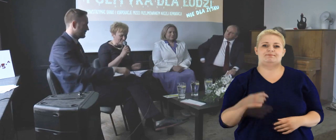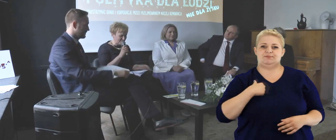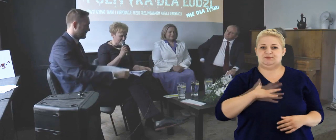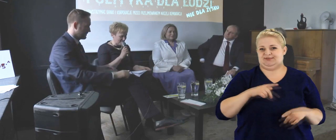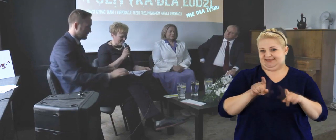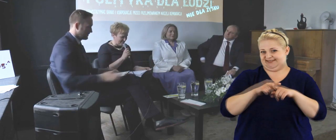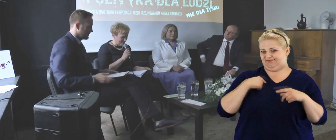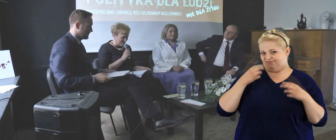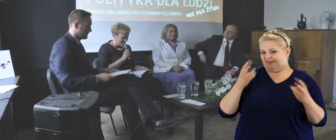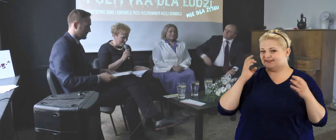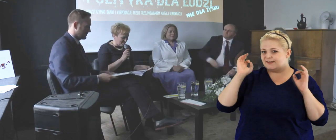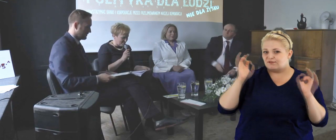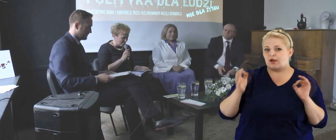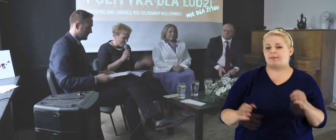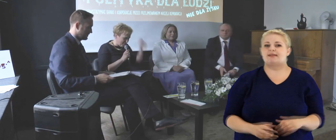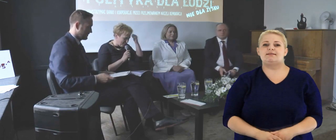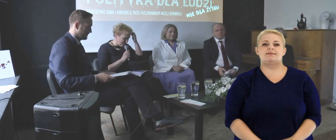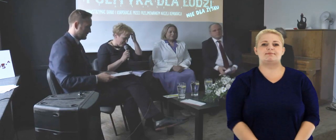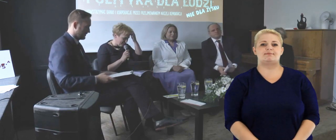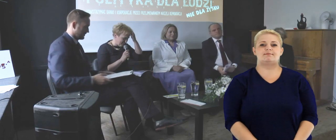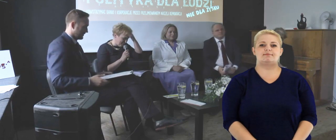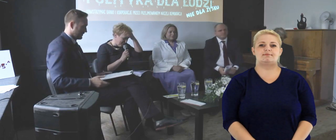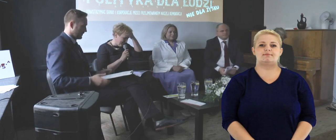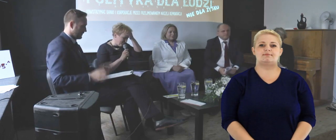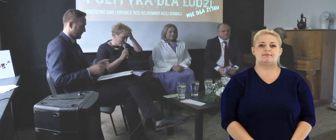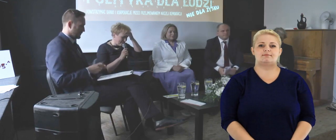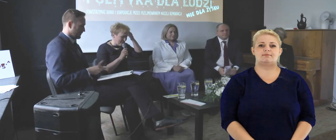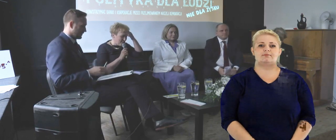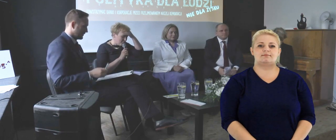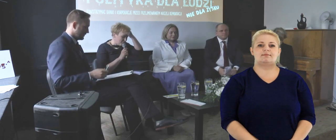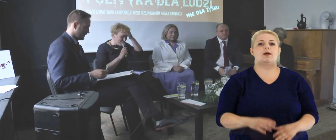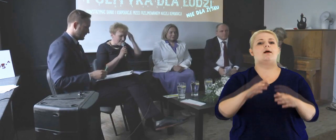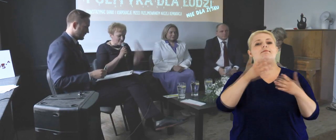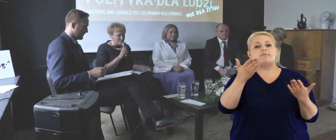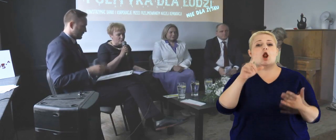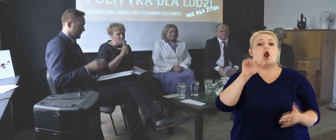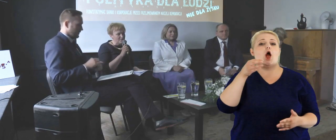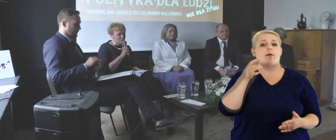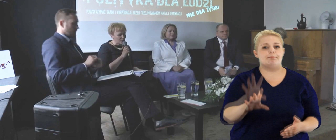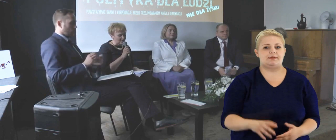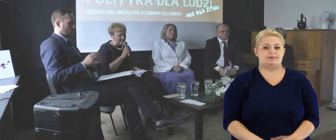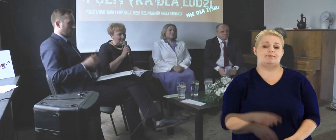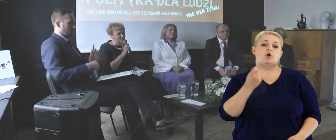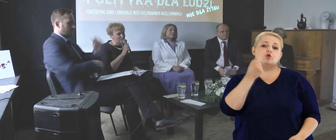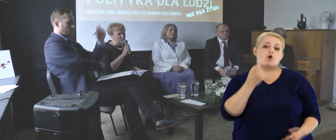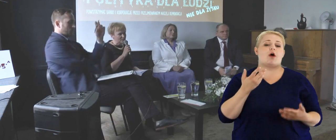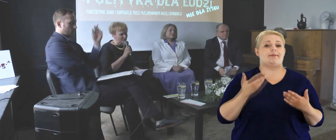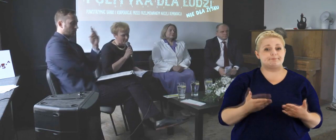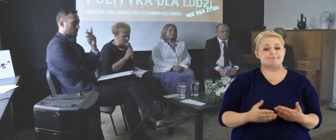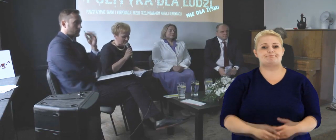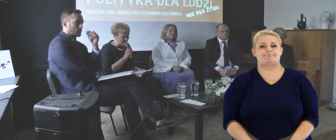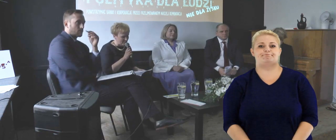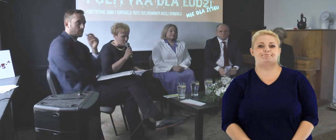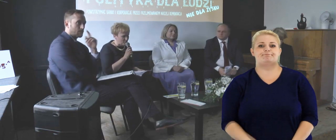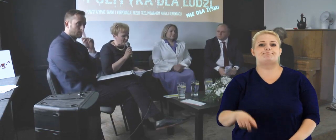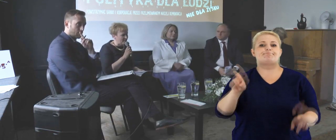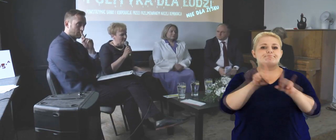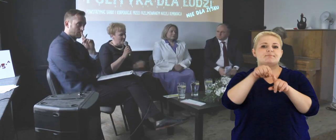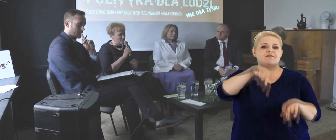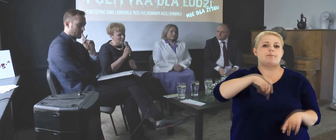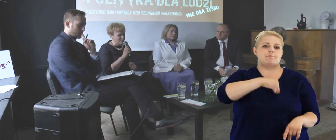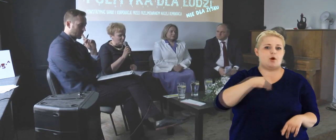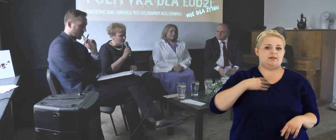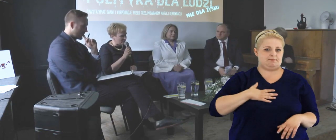trafiłam, także to była dla mnie też taka informacja. Proszę Państwa, z lobbyingiem trochę jest tak, że już też w Polsce mamy